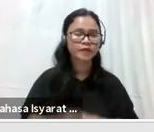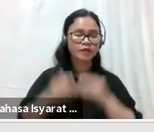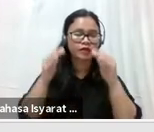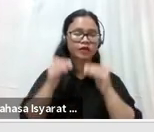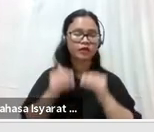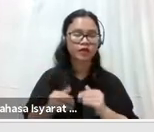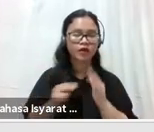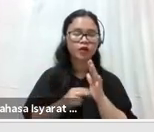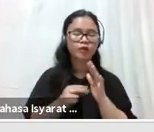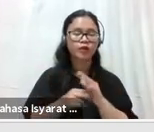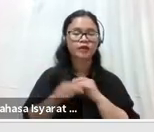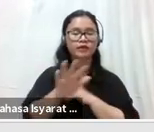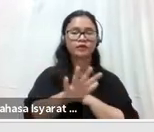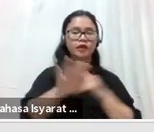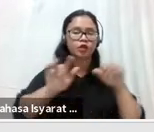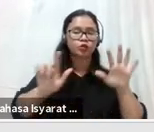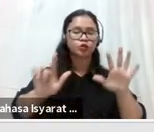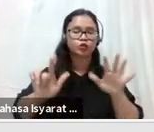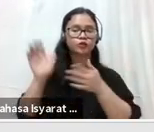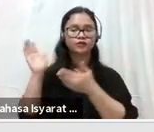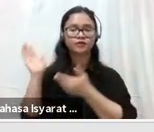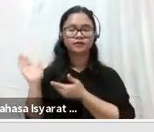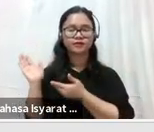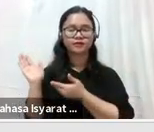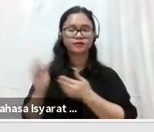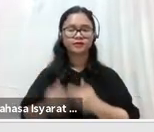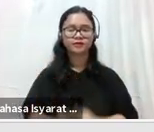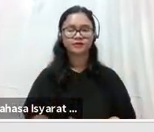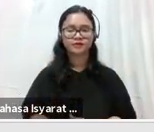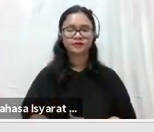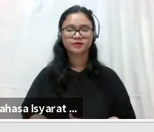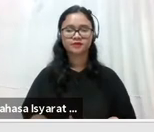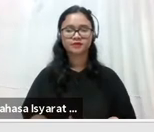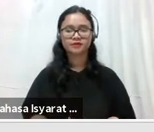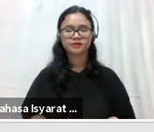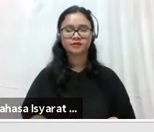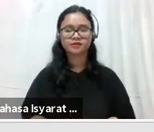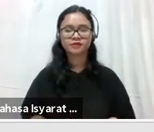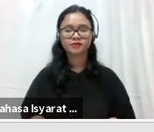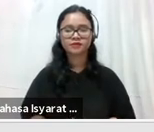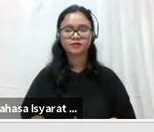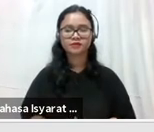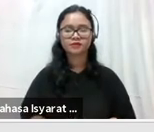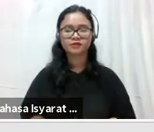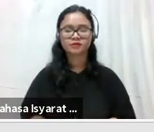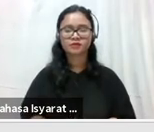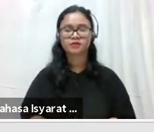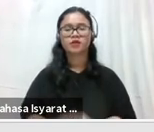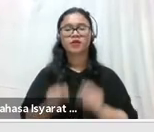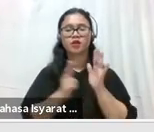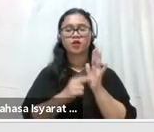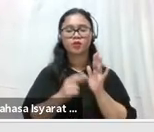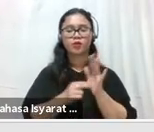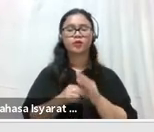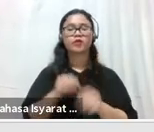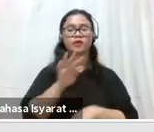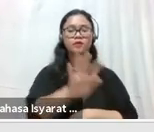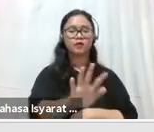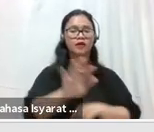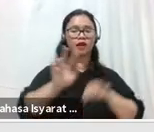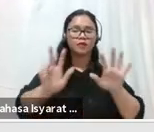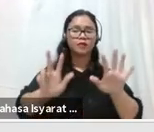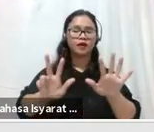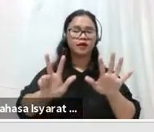Individu. 57, Lalu Wisnu Pradipta dalam kurung Individu. 58,